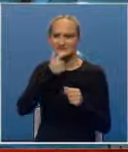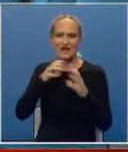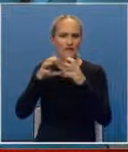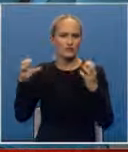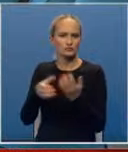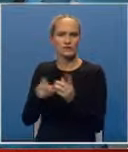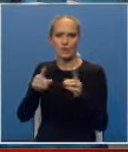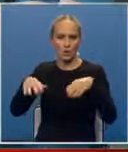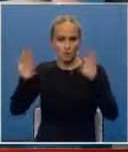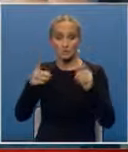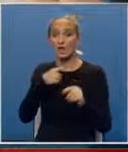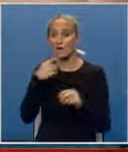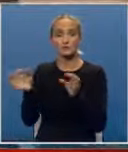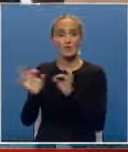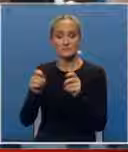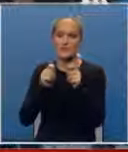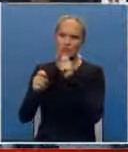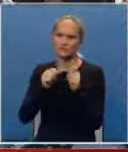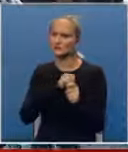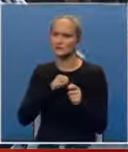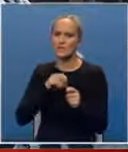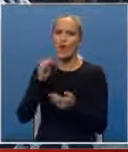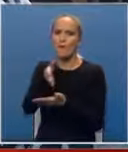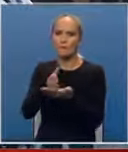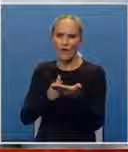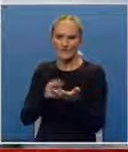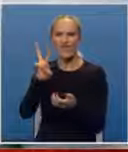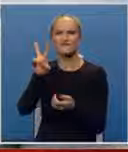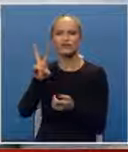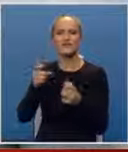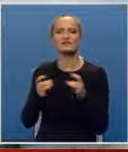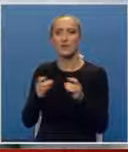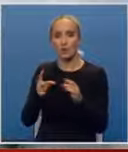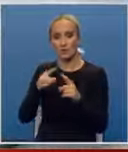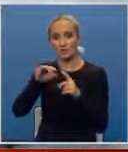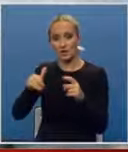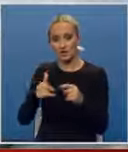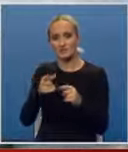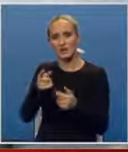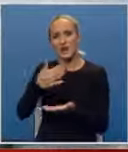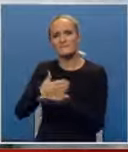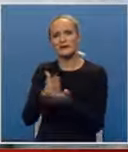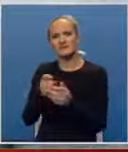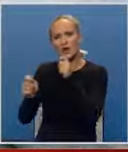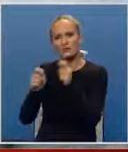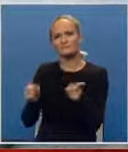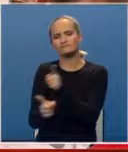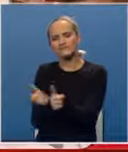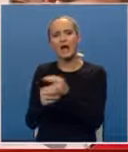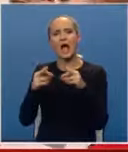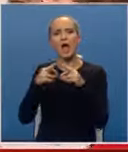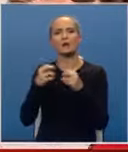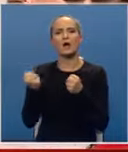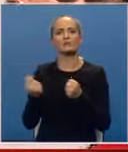odustaje, ali kaže da je spreman da pregovara samo o polovini Vidovdanske ulici, odnosno da te parcele kompenzuje autoprevozu.